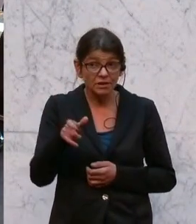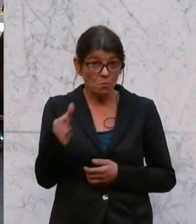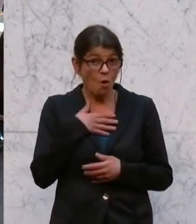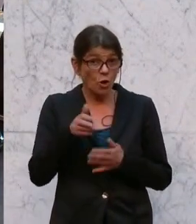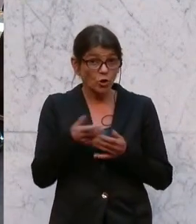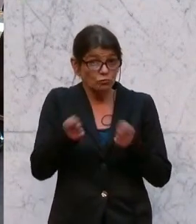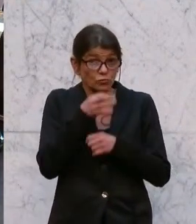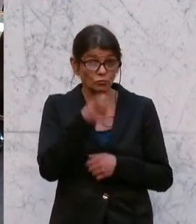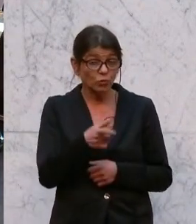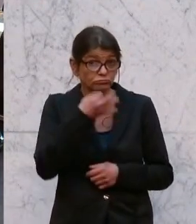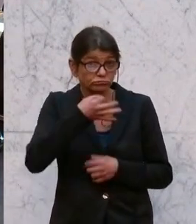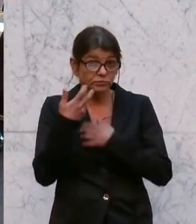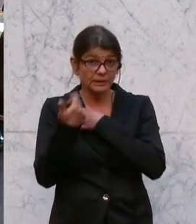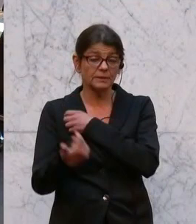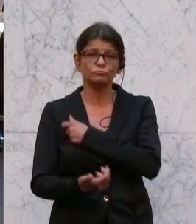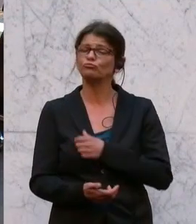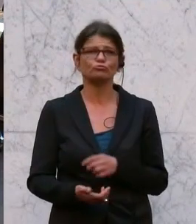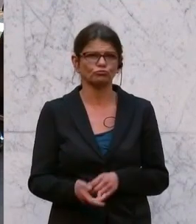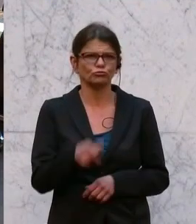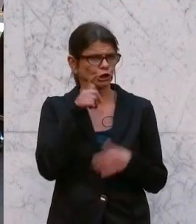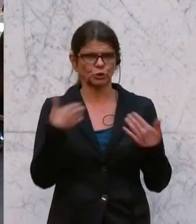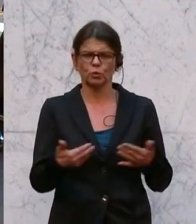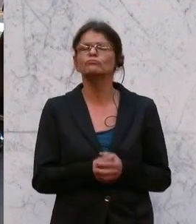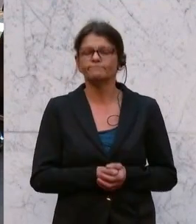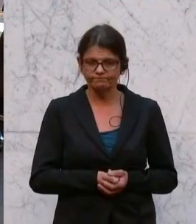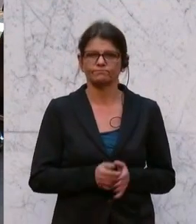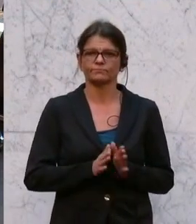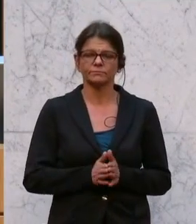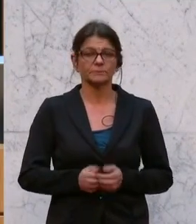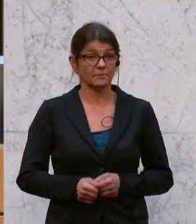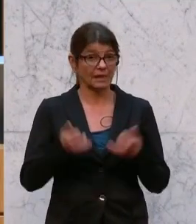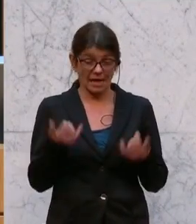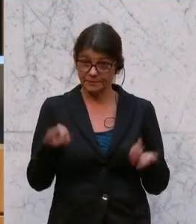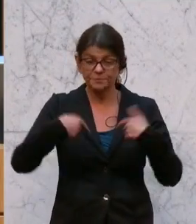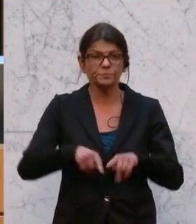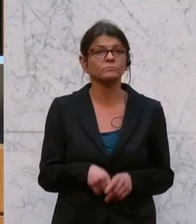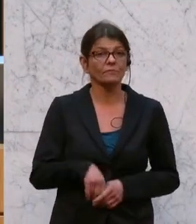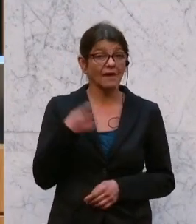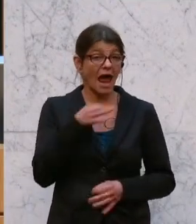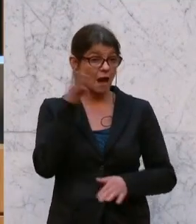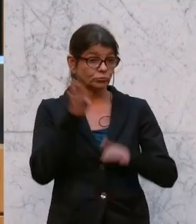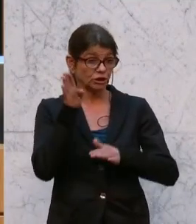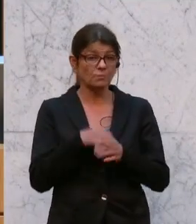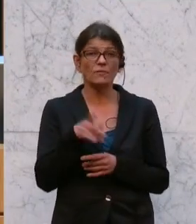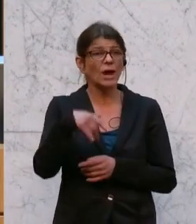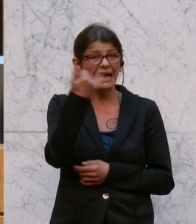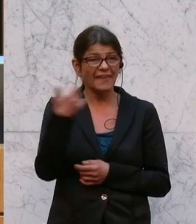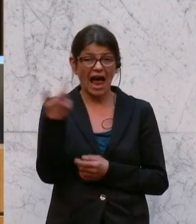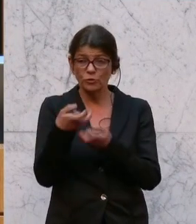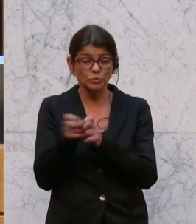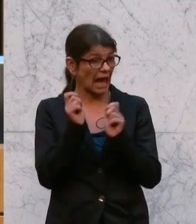Schlusswort gewünscht? Das ist nicht der Fall. Damit kommen wir zur Abstimmung, die ich über jeden